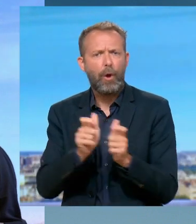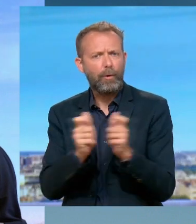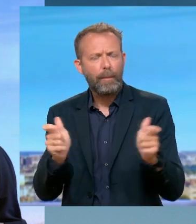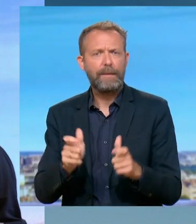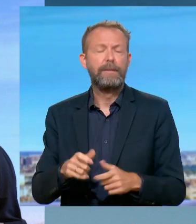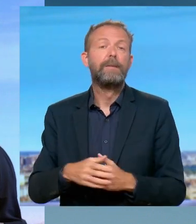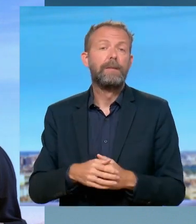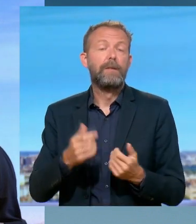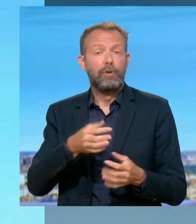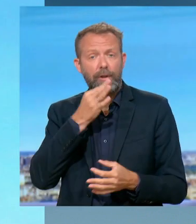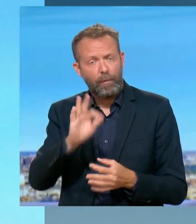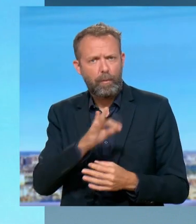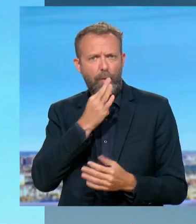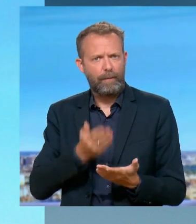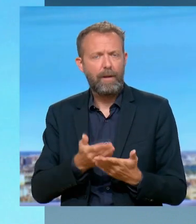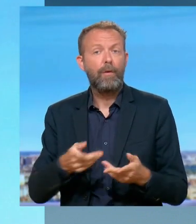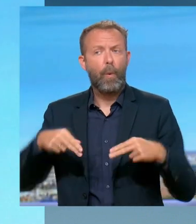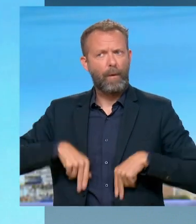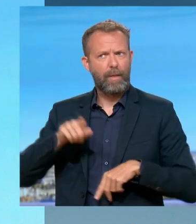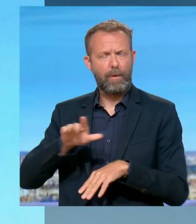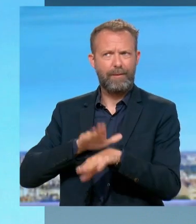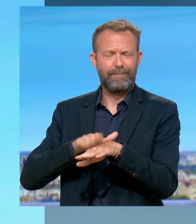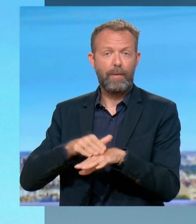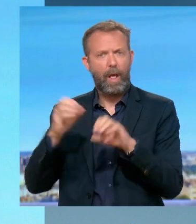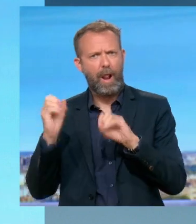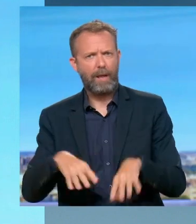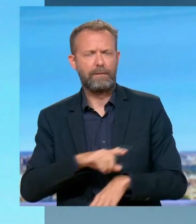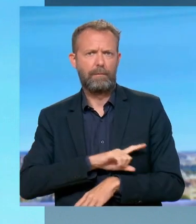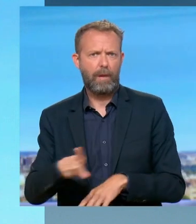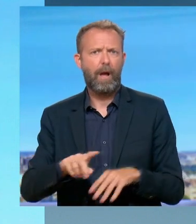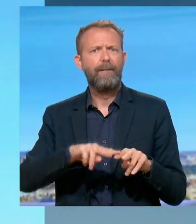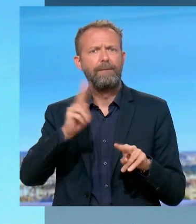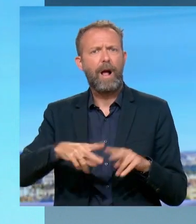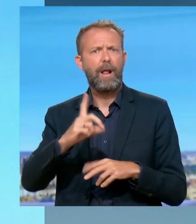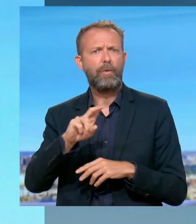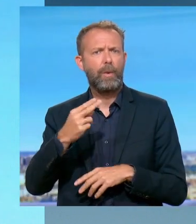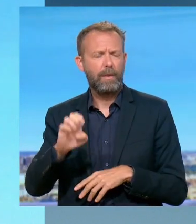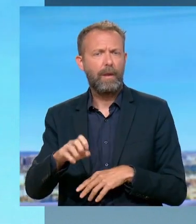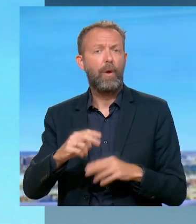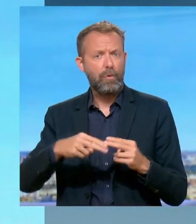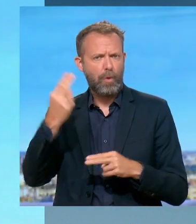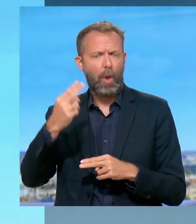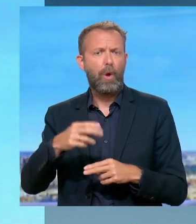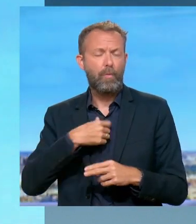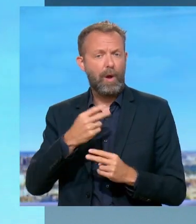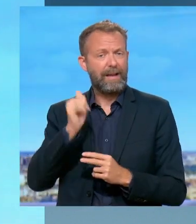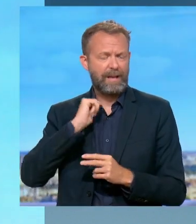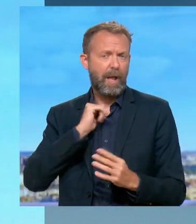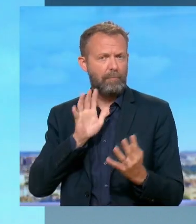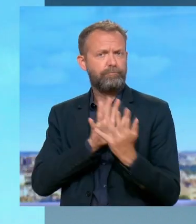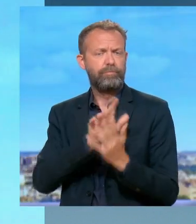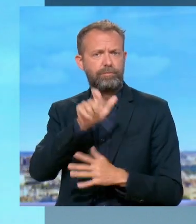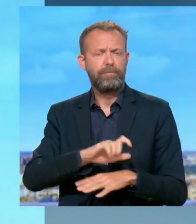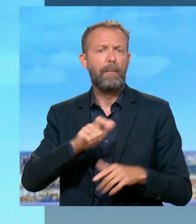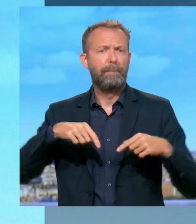Je dis aussi, et j'en profite, je dis au gouvernement de ne pas laisser tomber Val-d'une dans le Nord, dans ma circonscription de Trissin-Léger. Hier, j'étais avec Roland